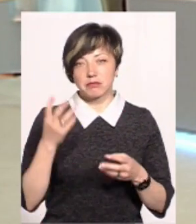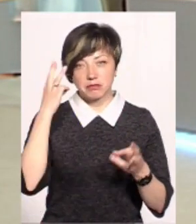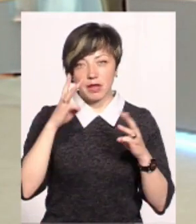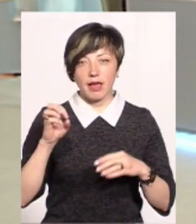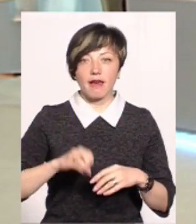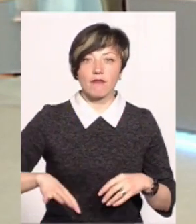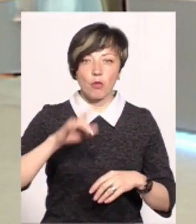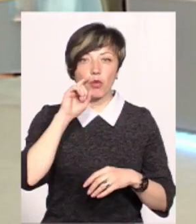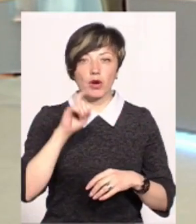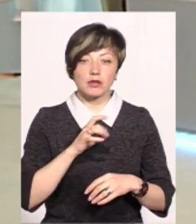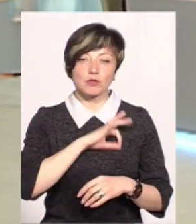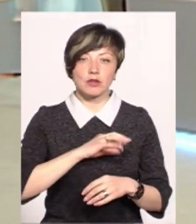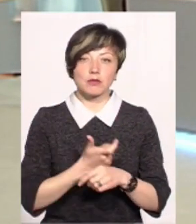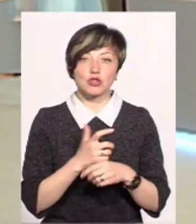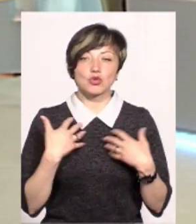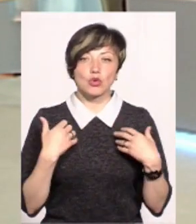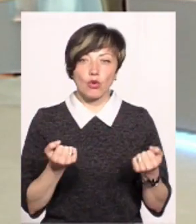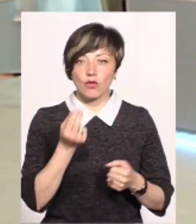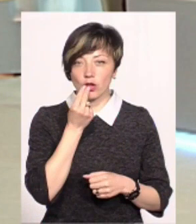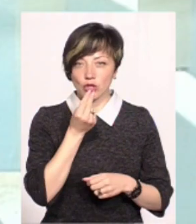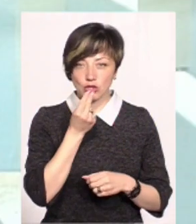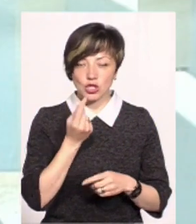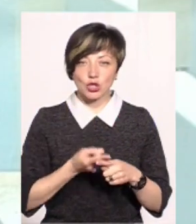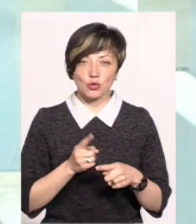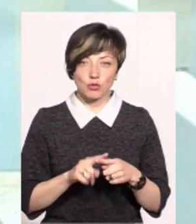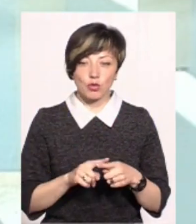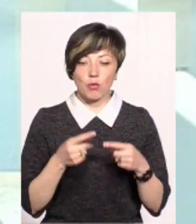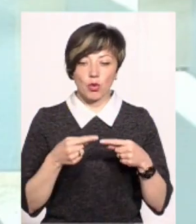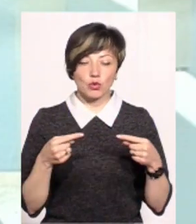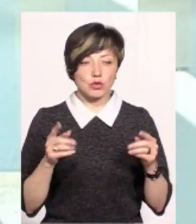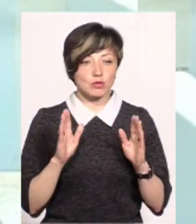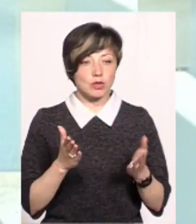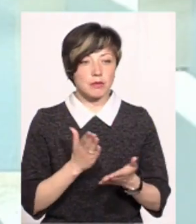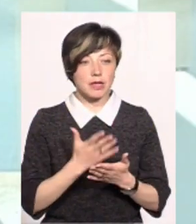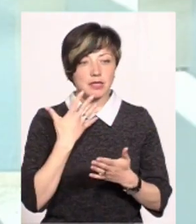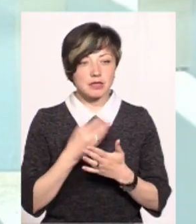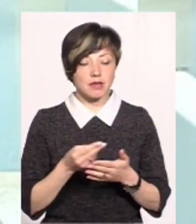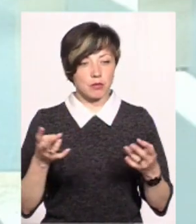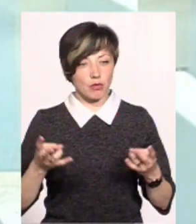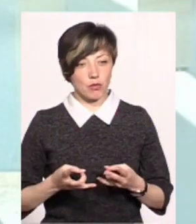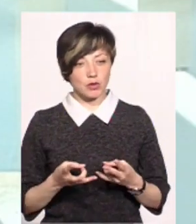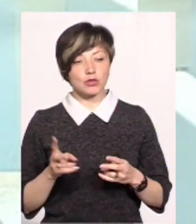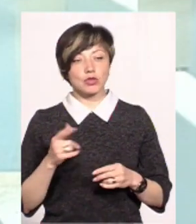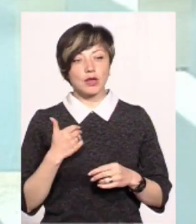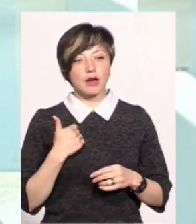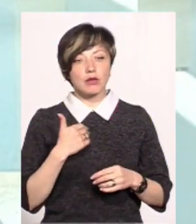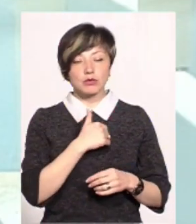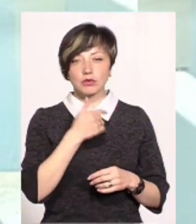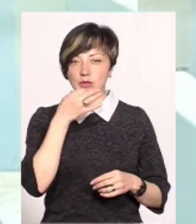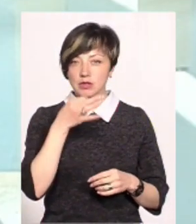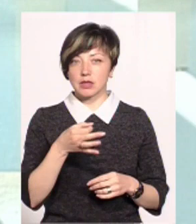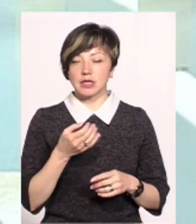тренд України, це все ж таки до споживання більш здорової їжі, і тому ця продукція буде мати свій попит. І до чого я веду, що